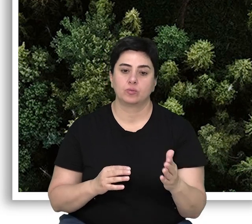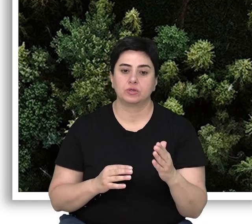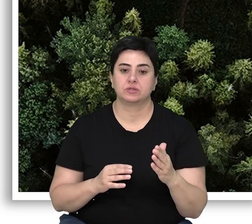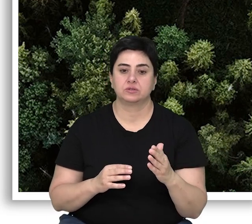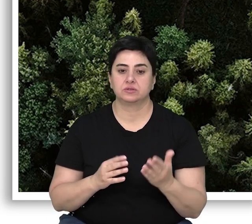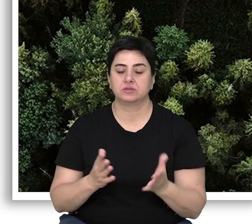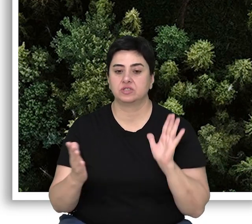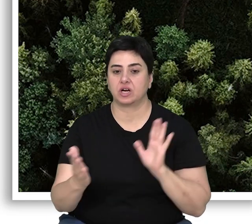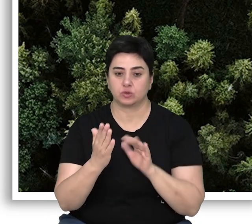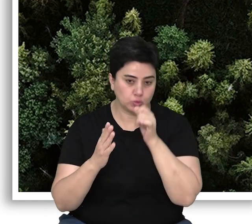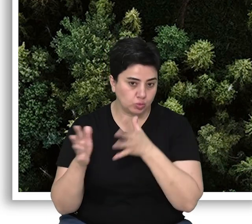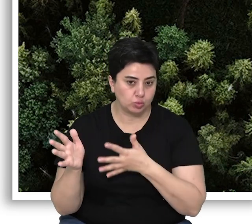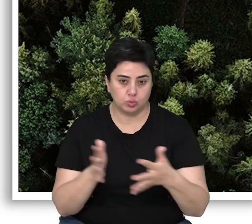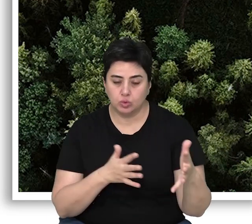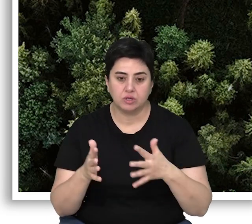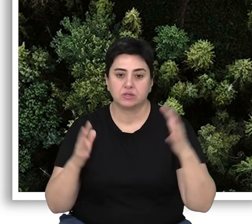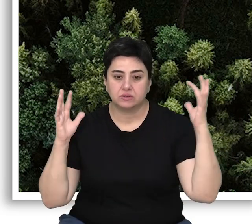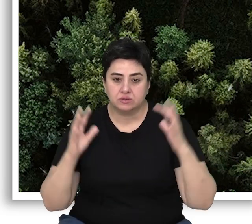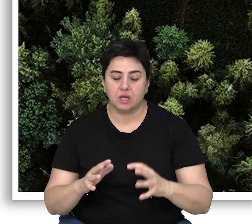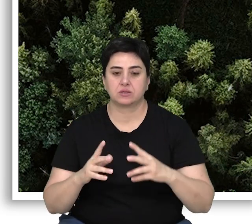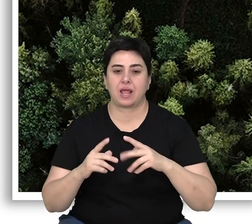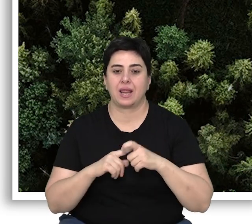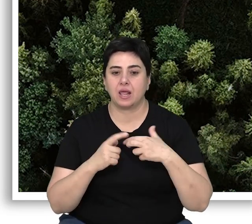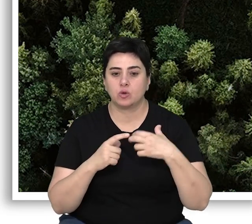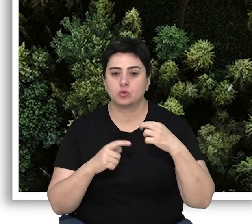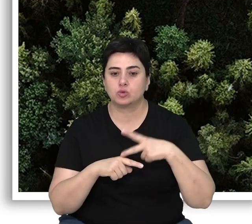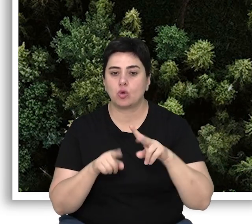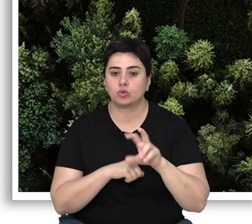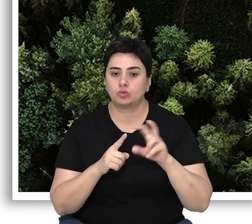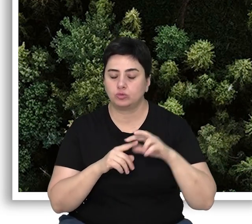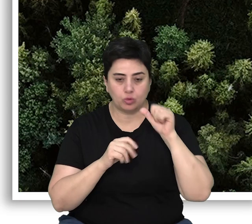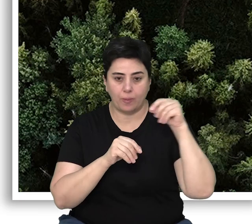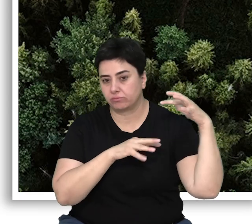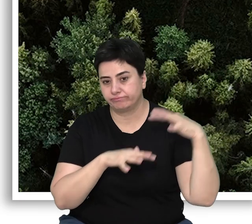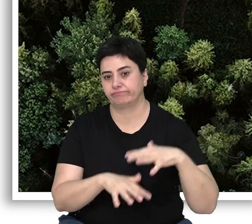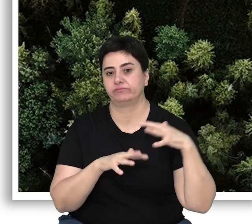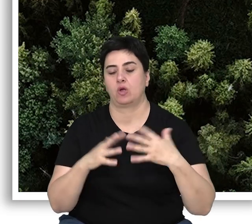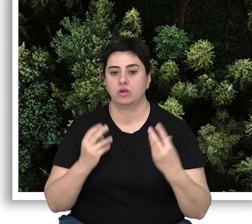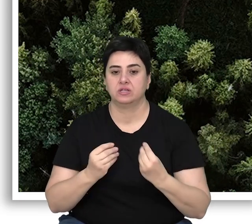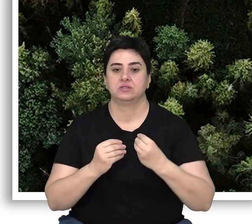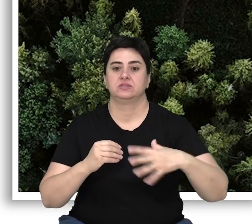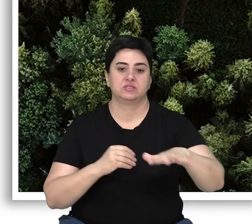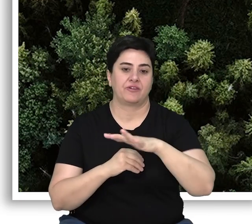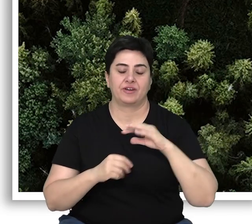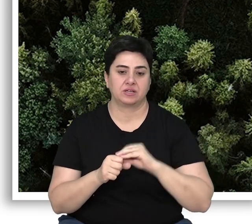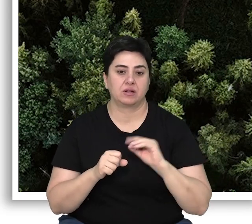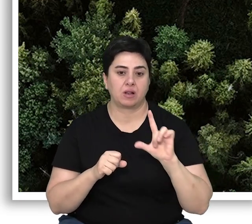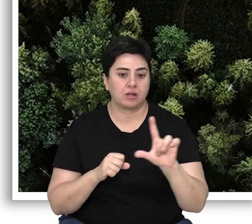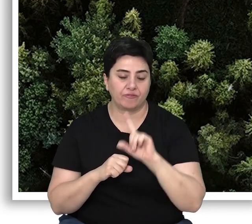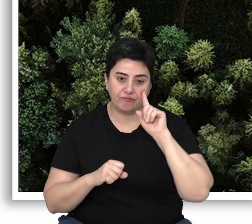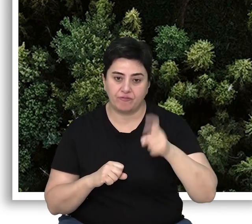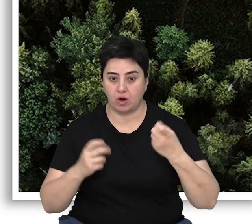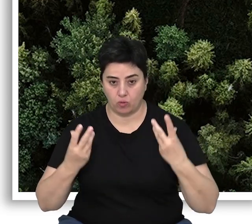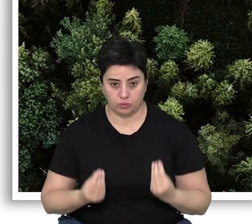karşılaşılan seller, çığlar, erozyon gibi sorunlarla mücadelede ormanların çevresel işlevlerinin farkına